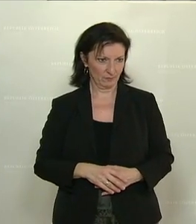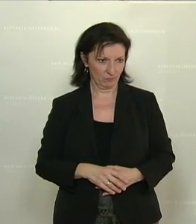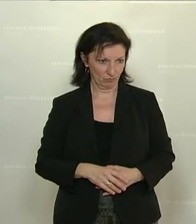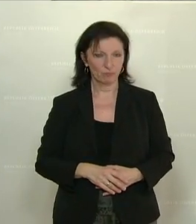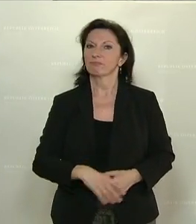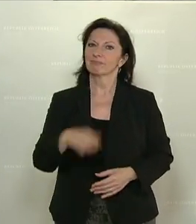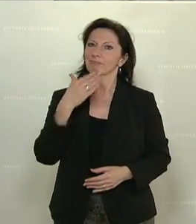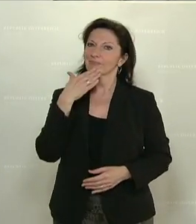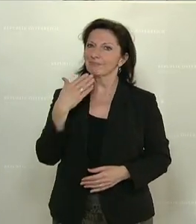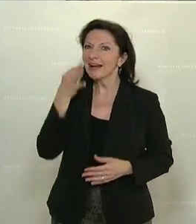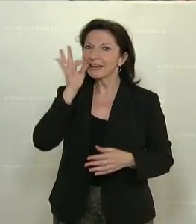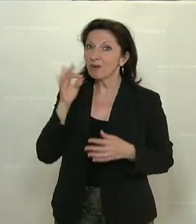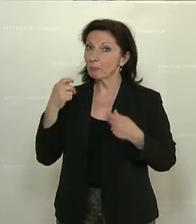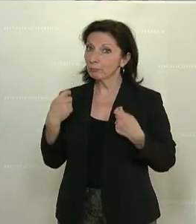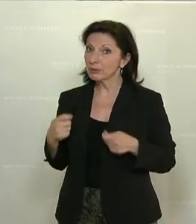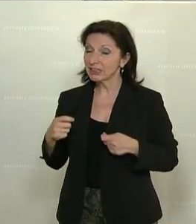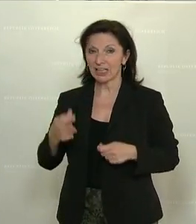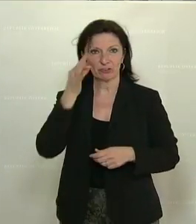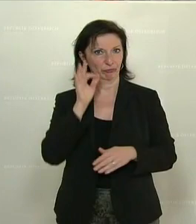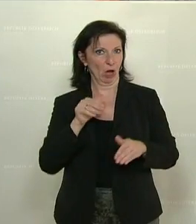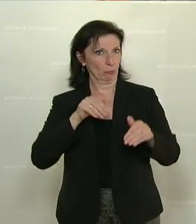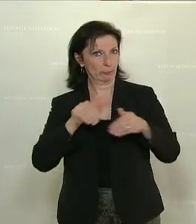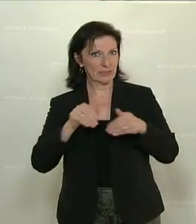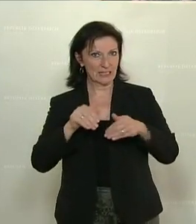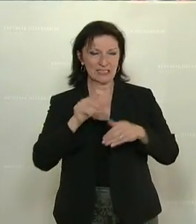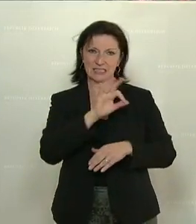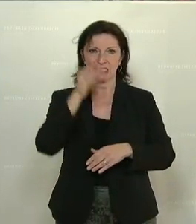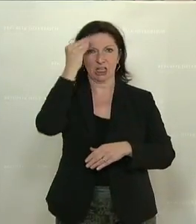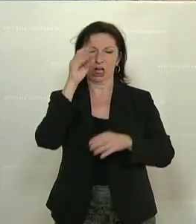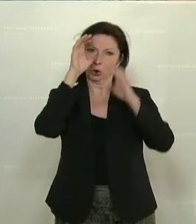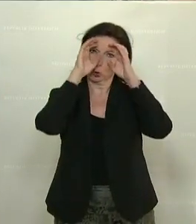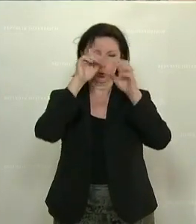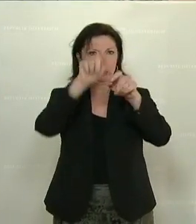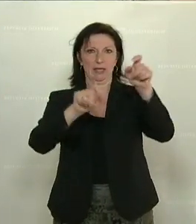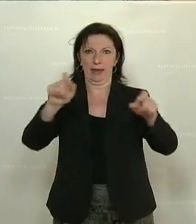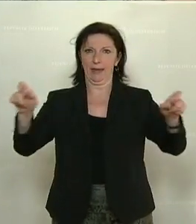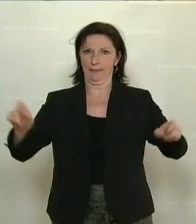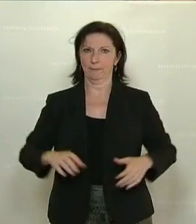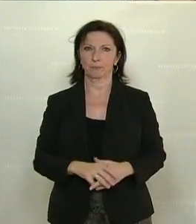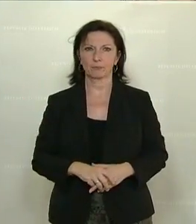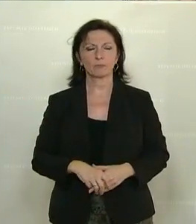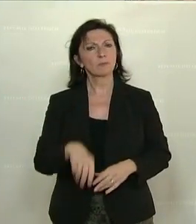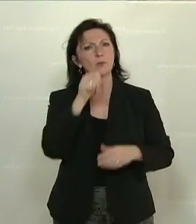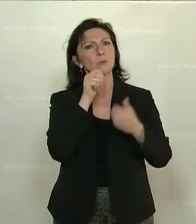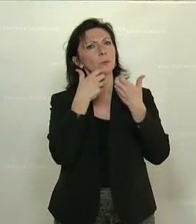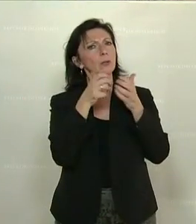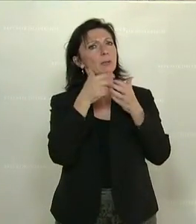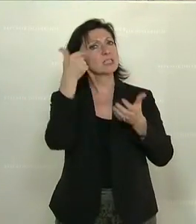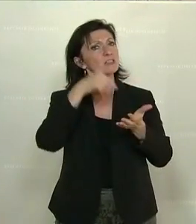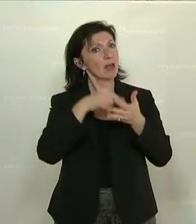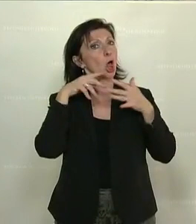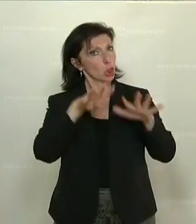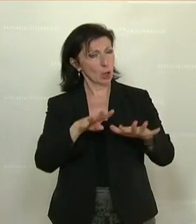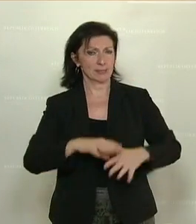Danke, Frau Präsident, Frau Minister, sehr geehrte Zuseher und Zuseherinnen. Grüner Bericht 2019.